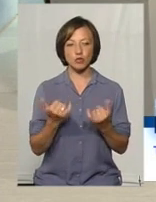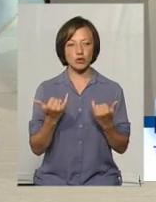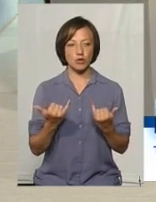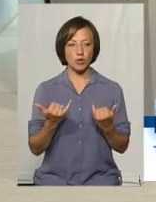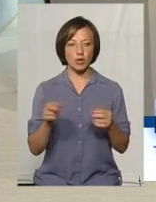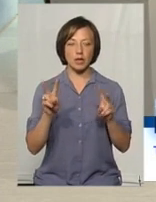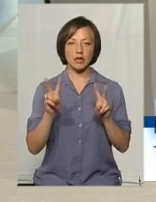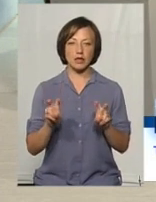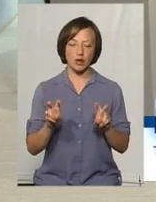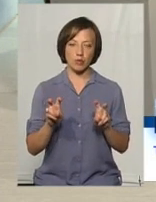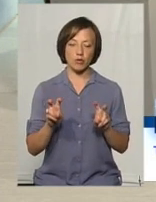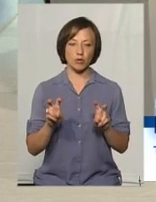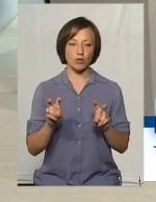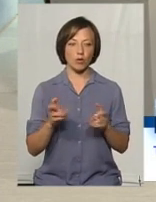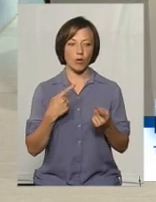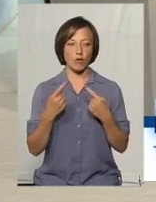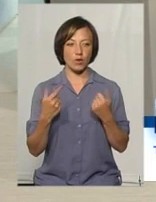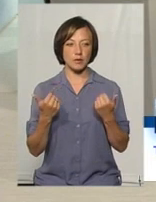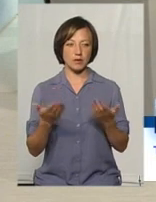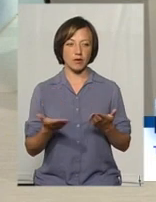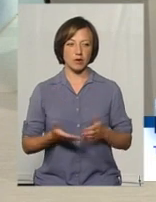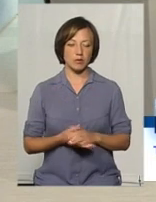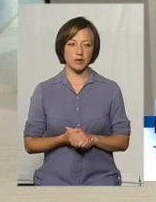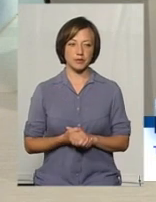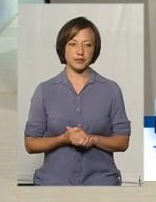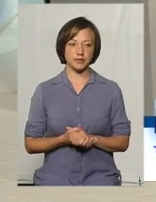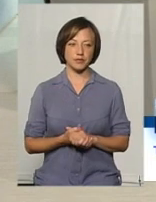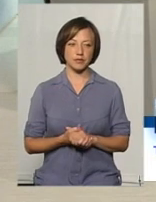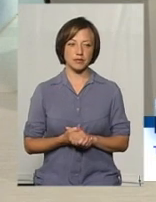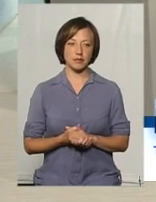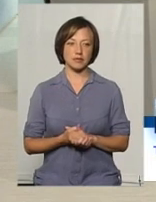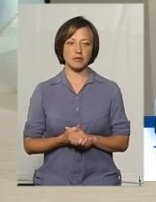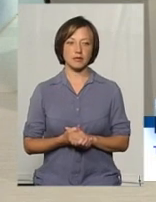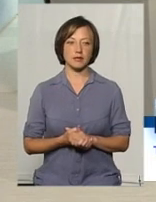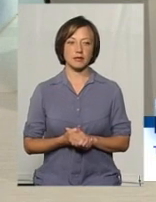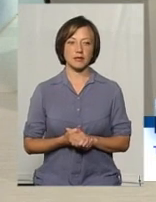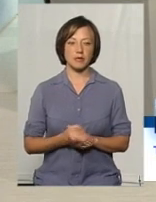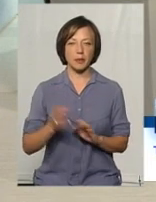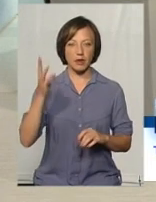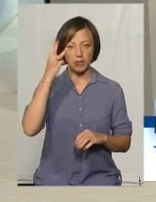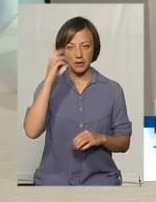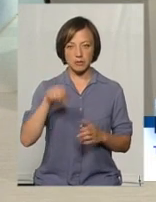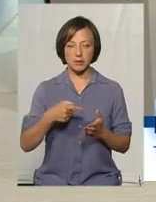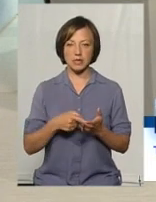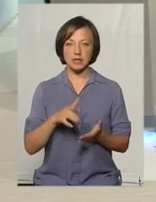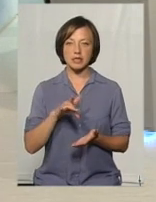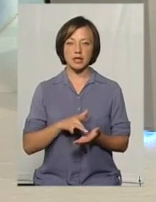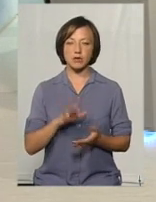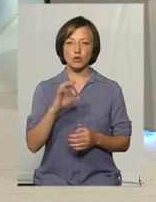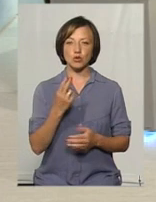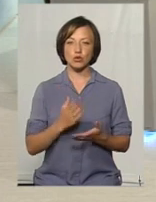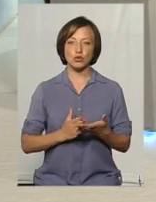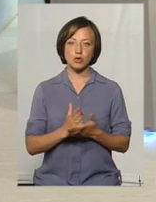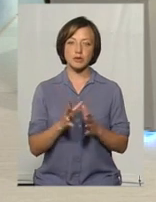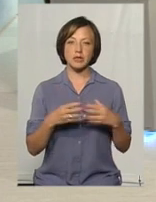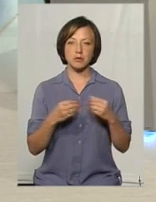на цю тему ми говоримо з вами. Дякую. Хмельницький міський центр соціальних служб для сім'ї, дітей та